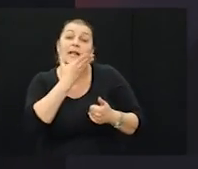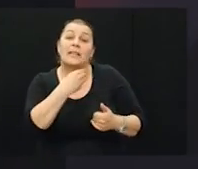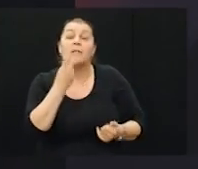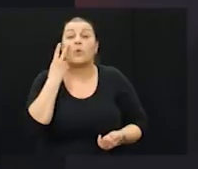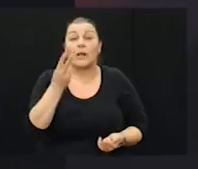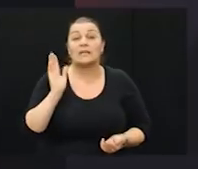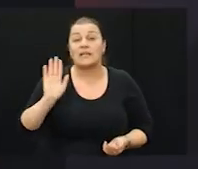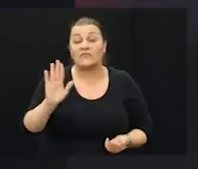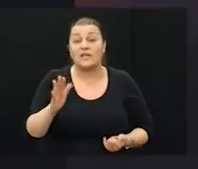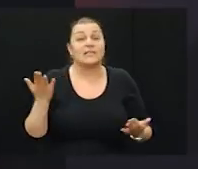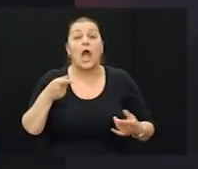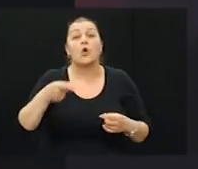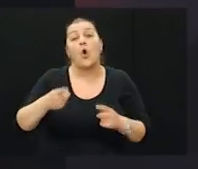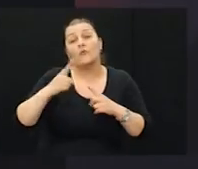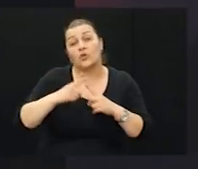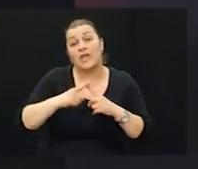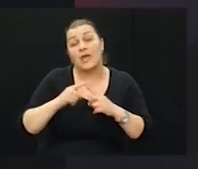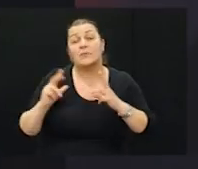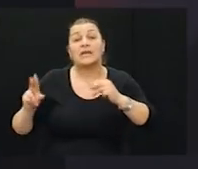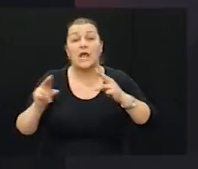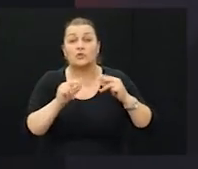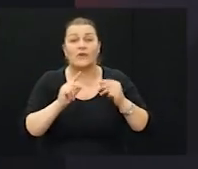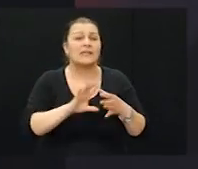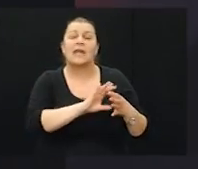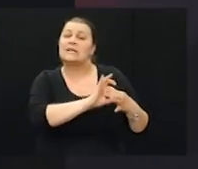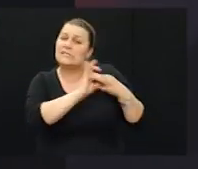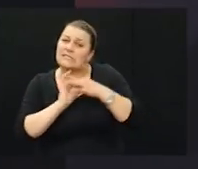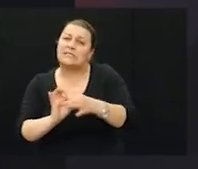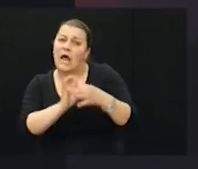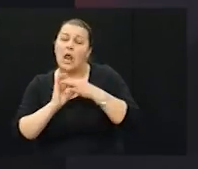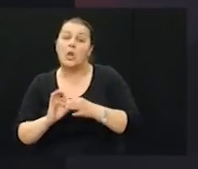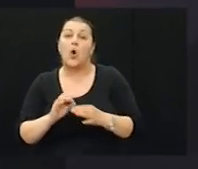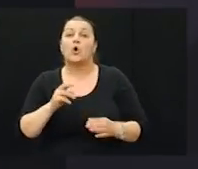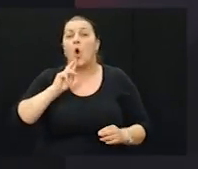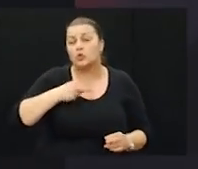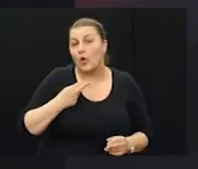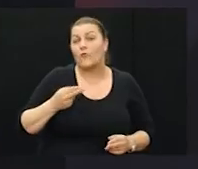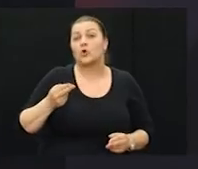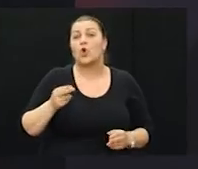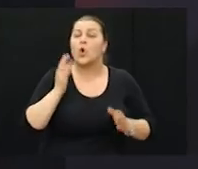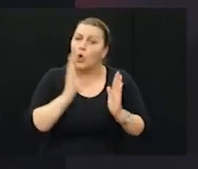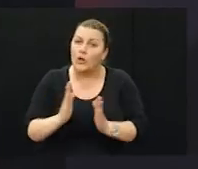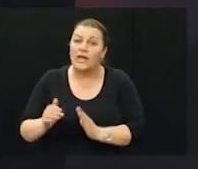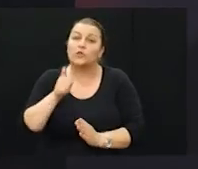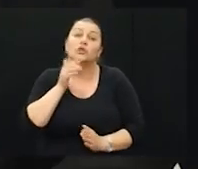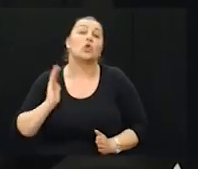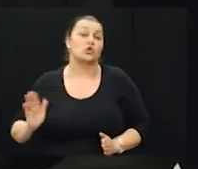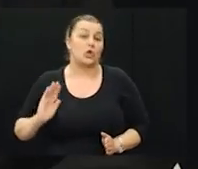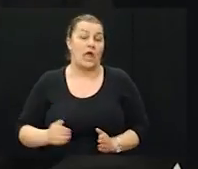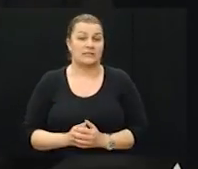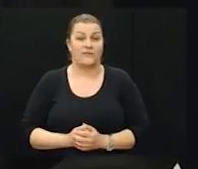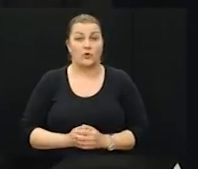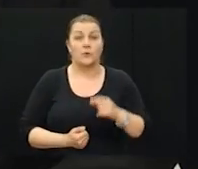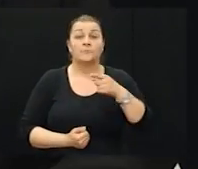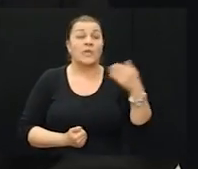gledati vas kako u toj temi razgovarate neprestrano, odgovorno, korektno i dostojanstveno. Na ulazku u